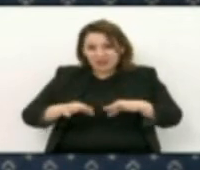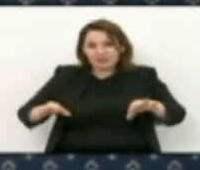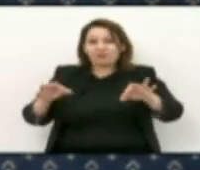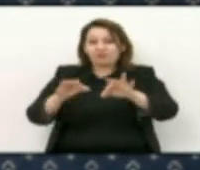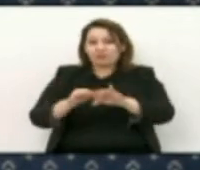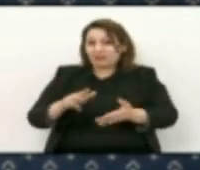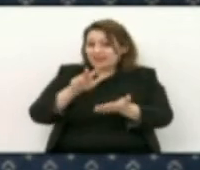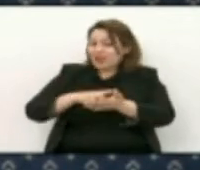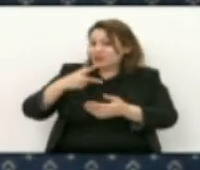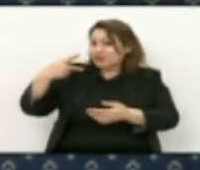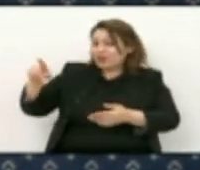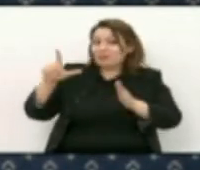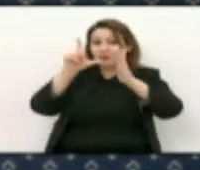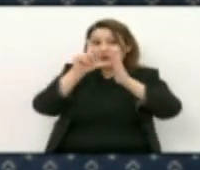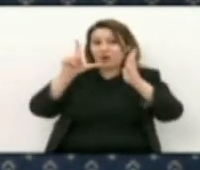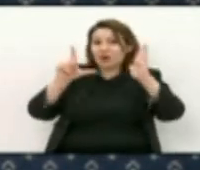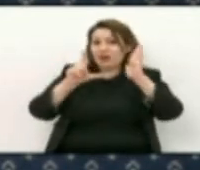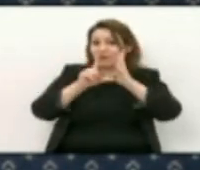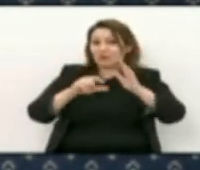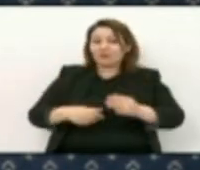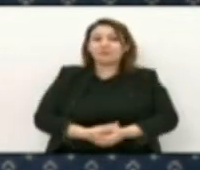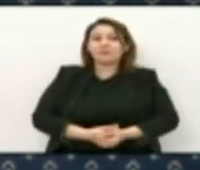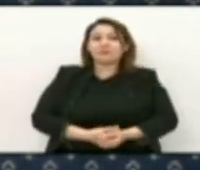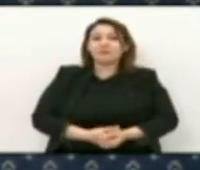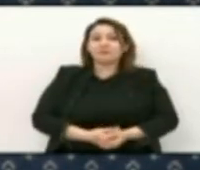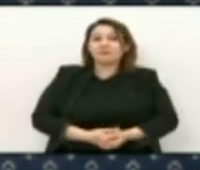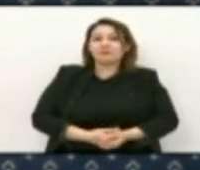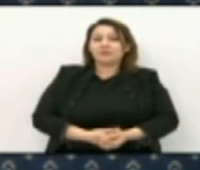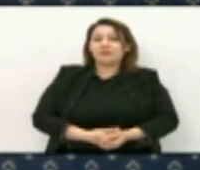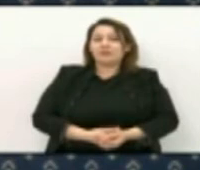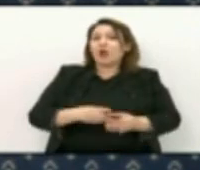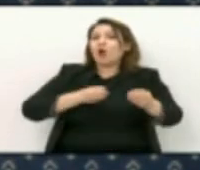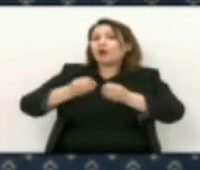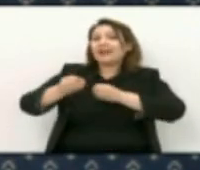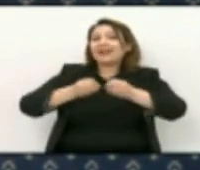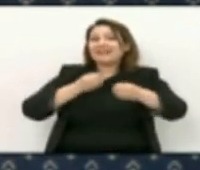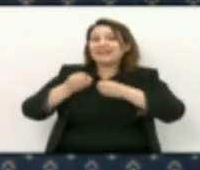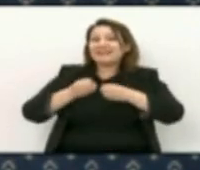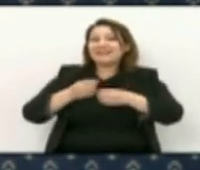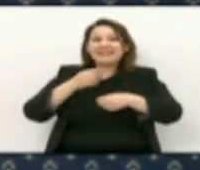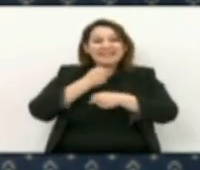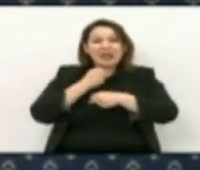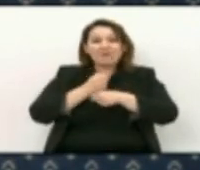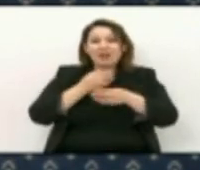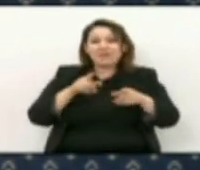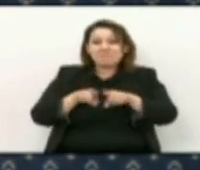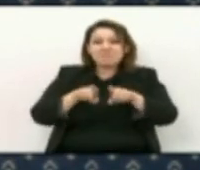أفراد الشرطة في إطار القوانين التنظيمية المعمولة بها